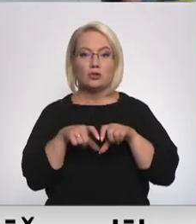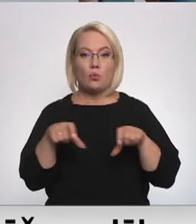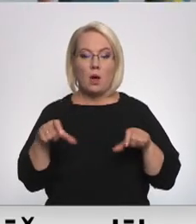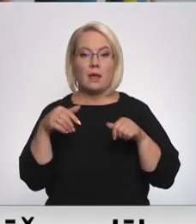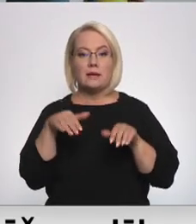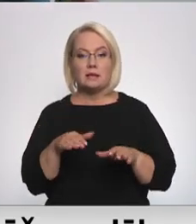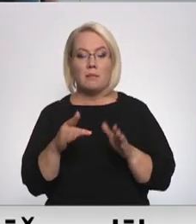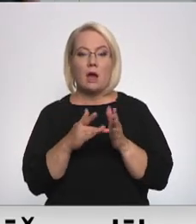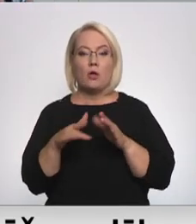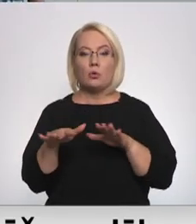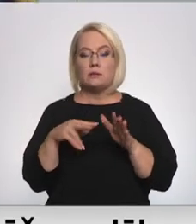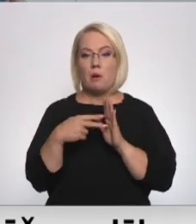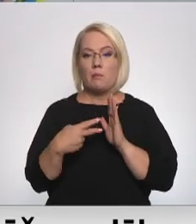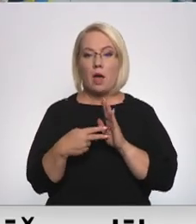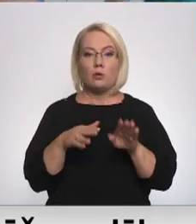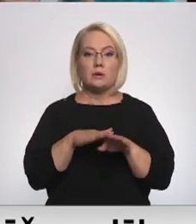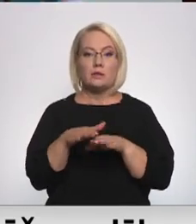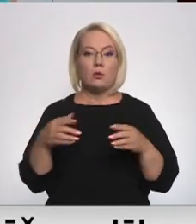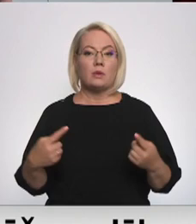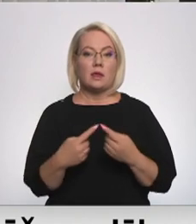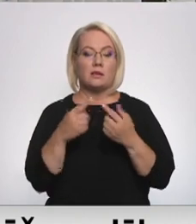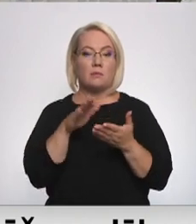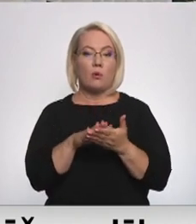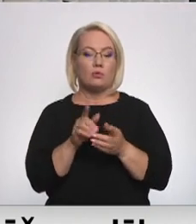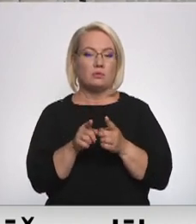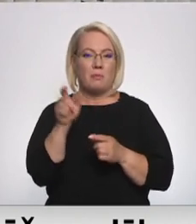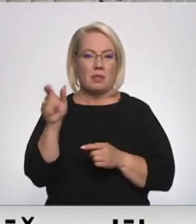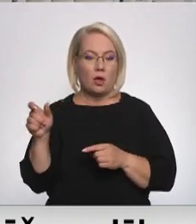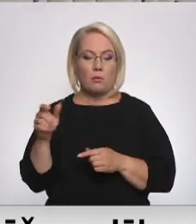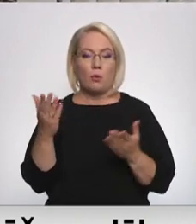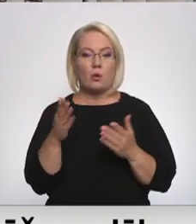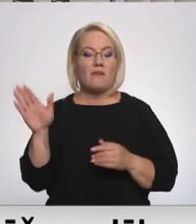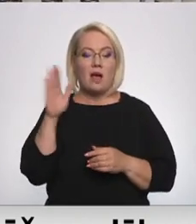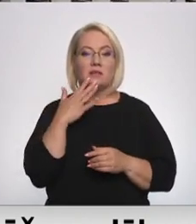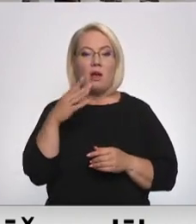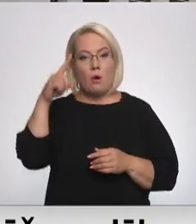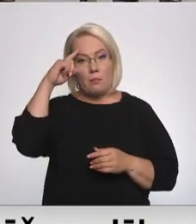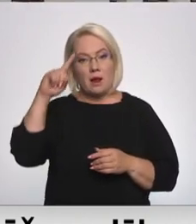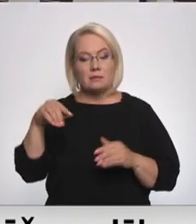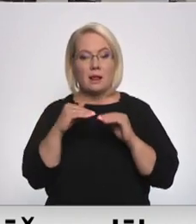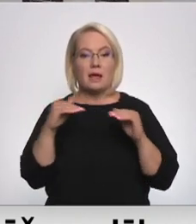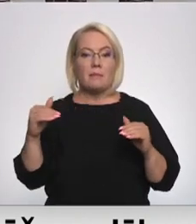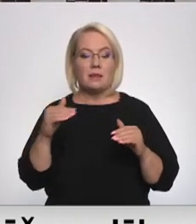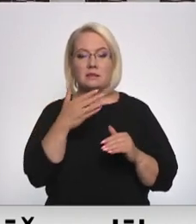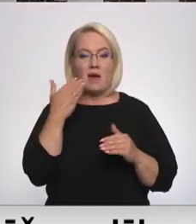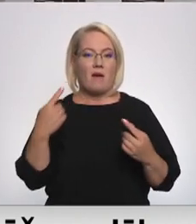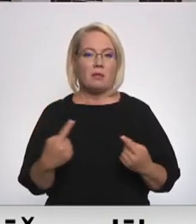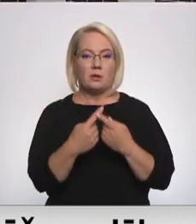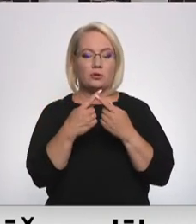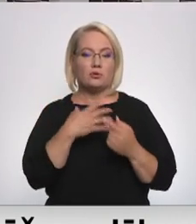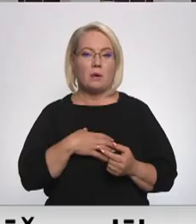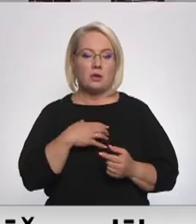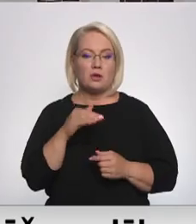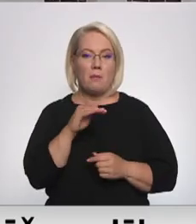izlemt kādu rīcības plānu iztenot attiecībā uz tiem pedagogiem, kuriem valsts valodas prāsmes līmenis neatbilst nepieciešamai pakāpei.